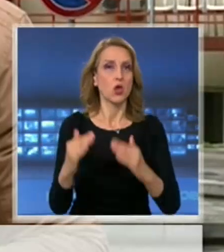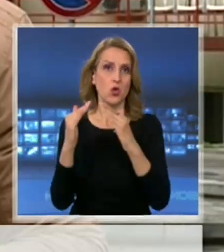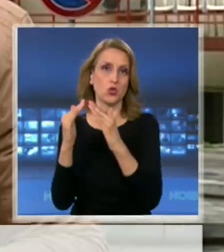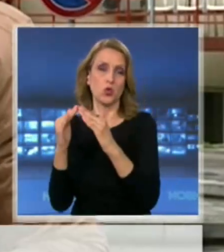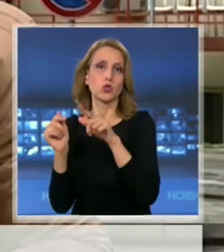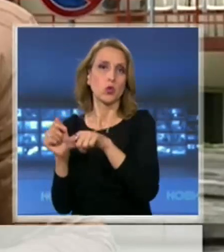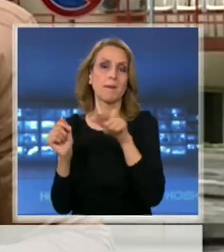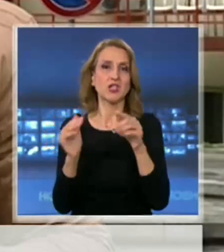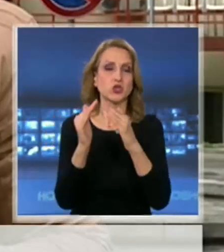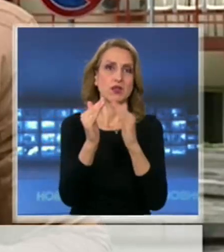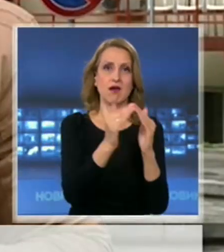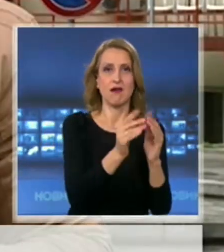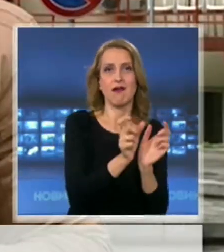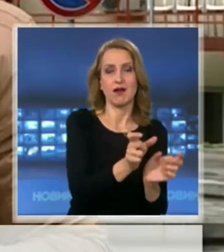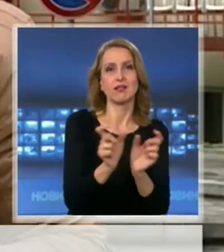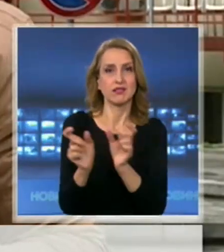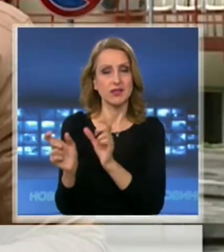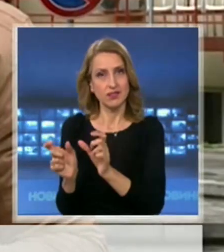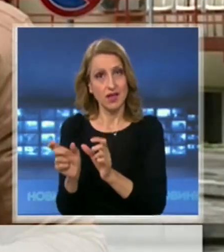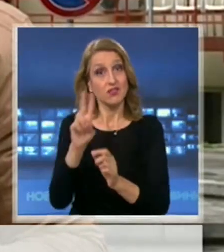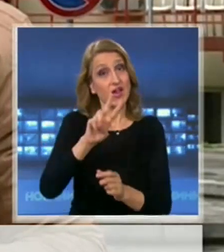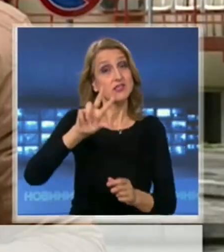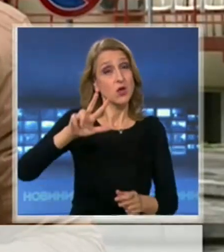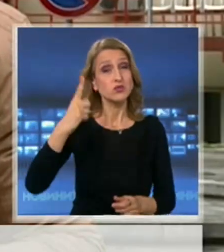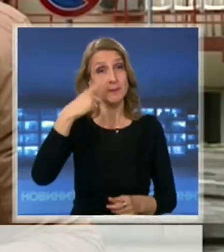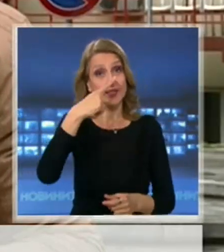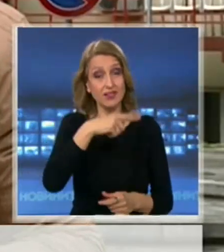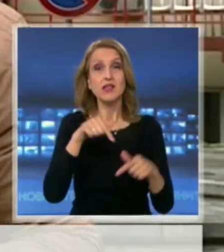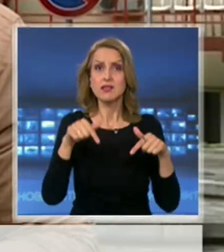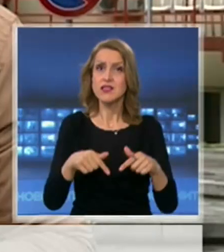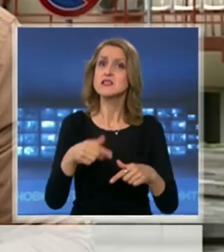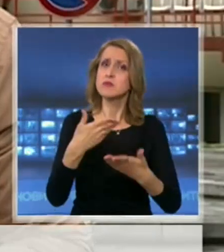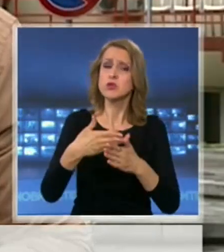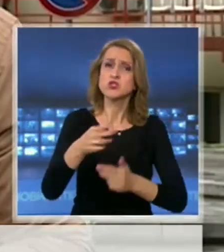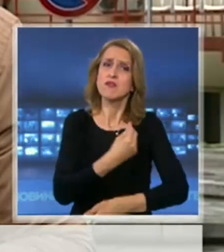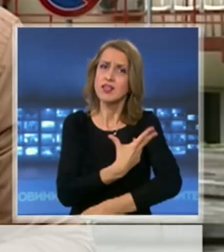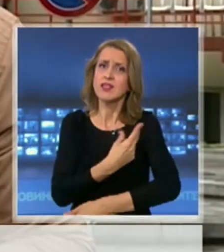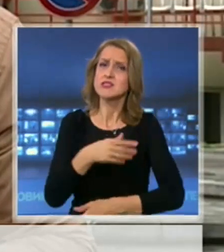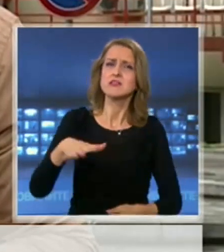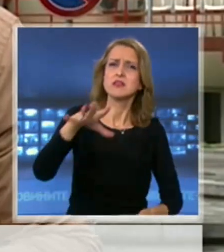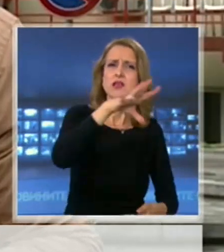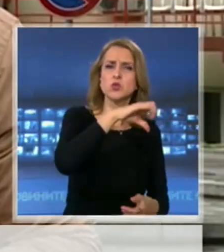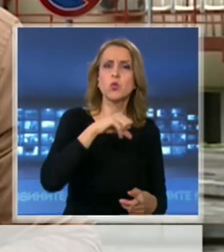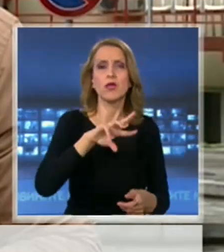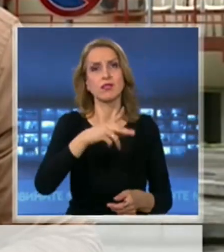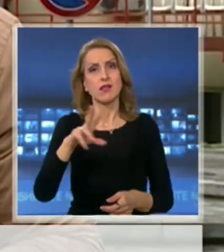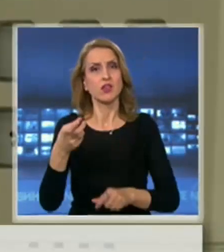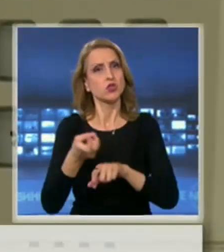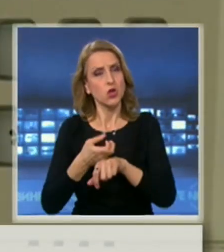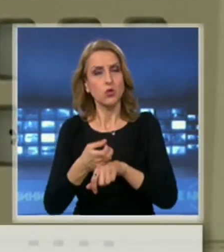28 дни. Днес са били тествани още 25 медици от болницата. Резултатите им ще са ясни утре.